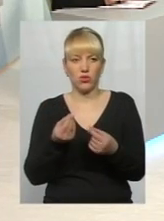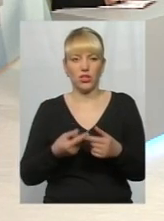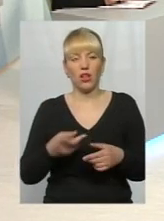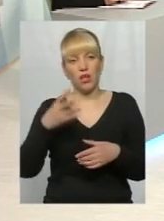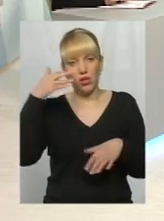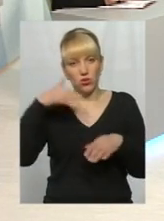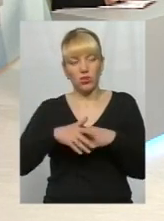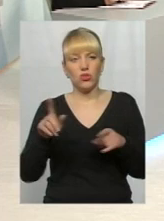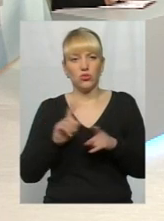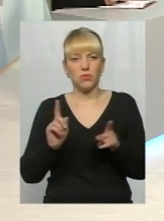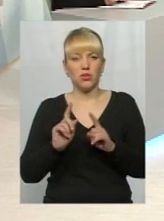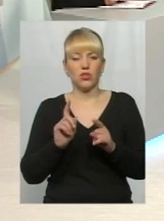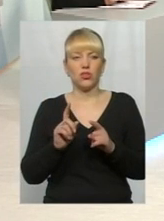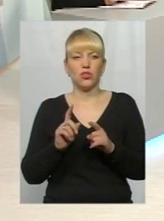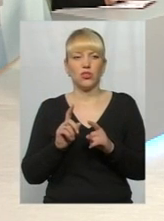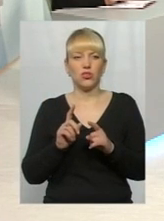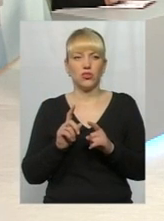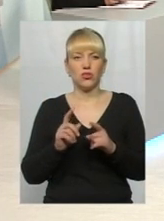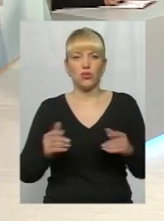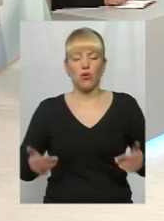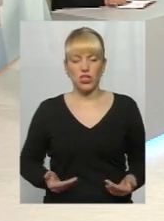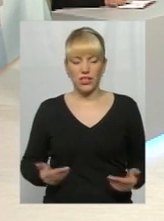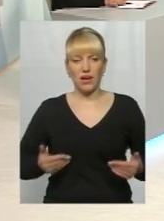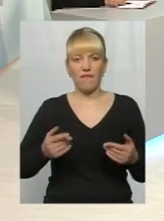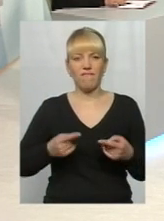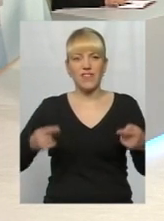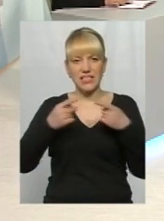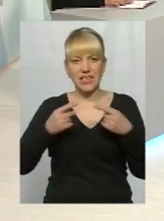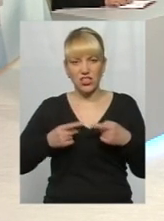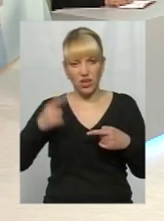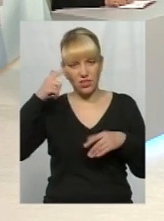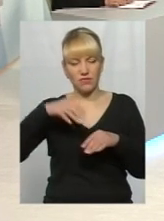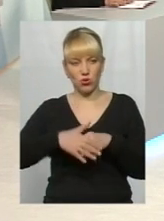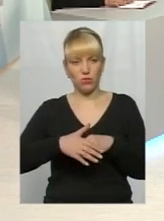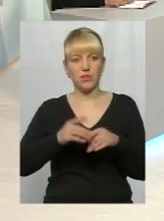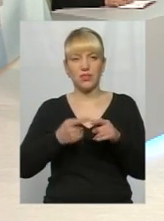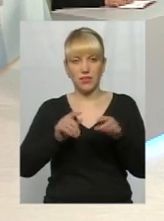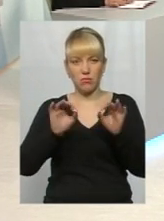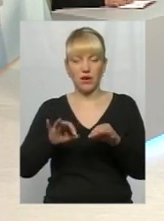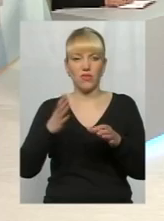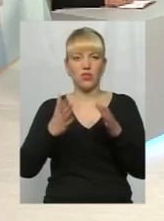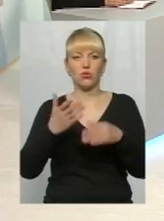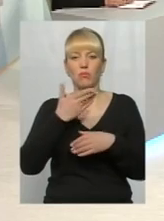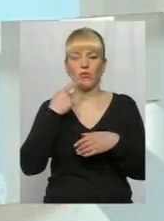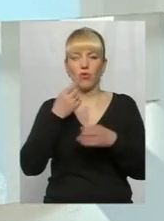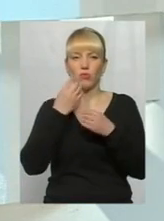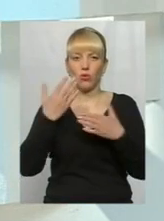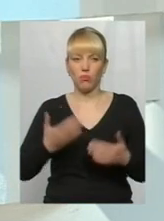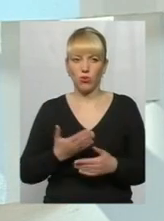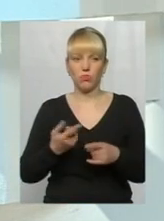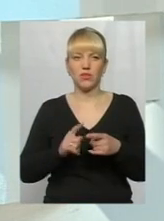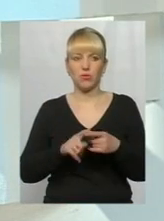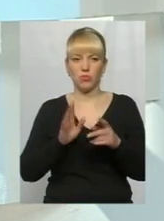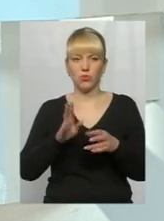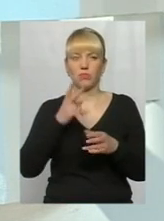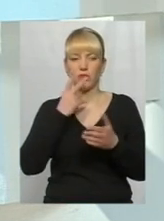то ви розумієте, ви щас кажете, що буття визначає свідомість, і це правда, буття визначає свідомість. І тоді, коли ми говоримо, що добробут, так, добробут буде визначати,